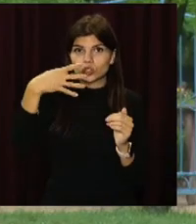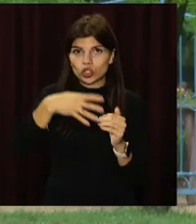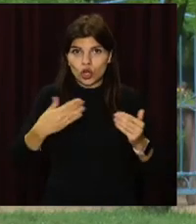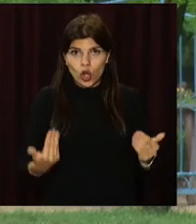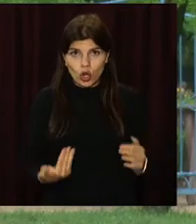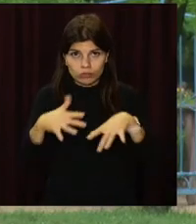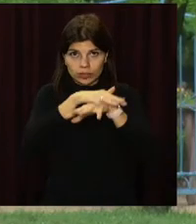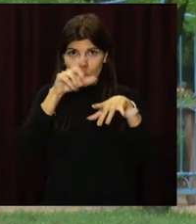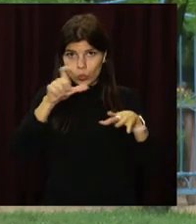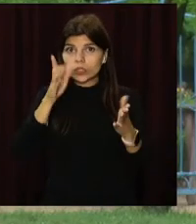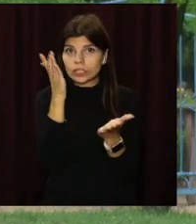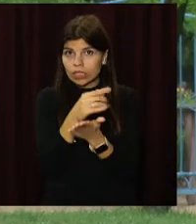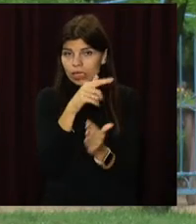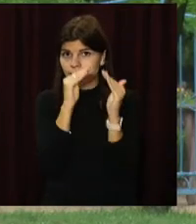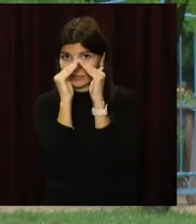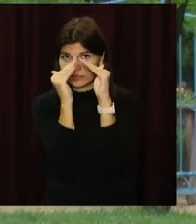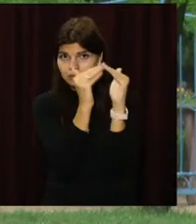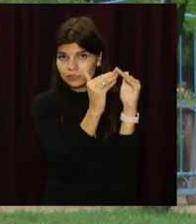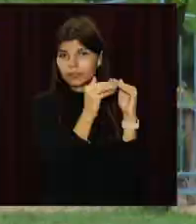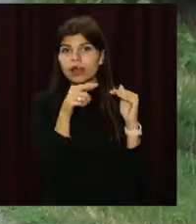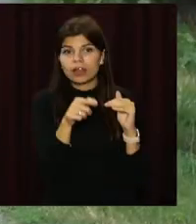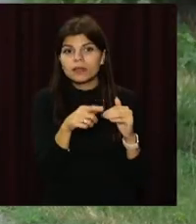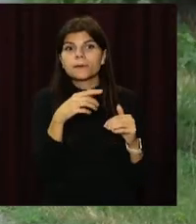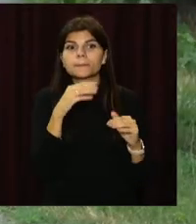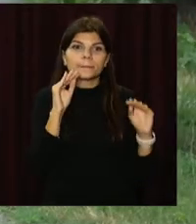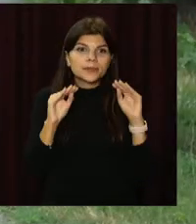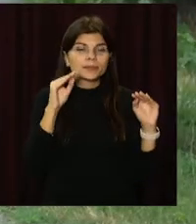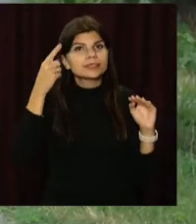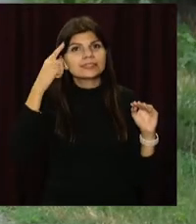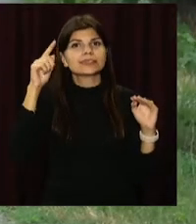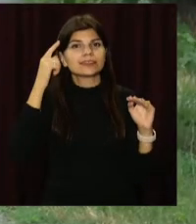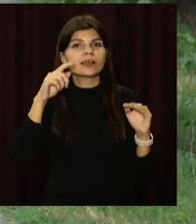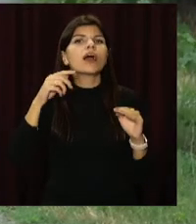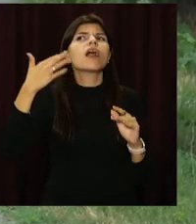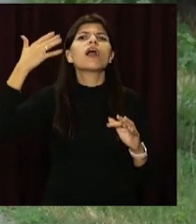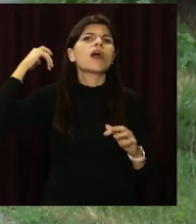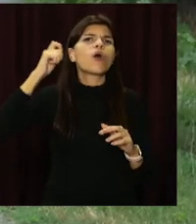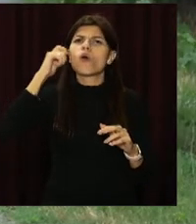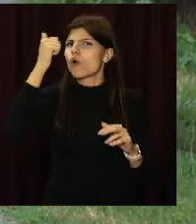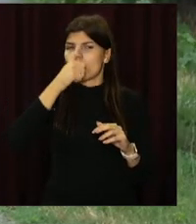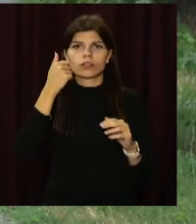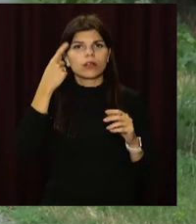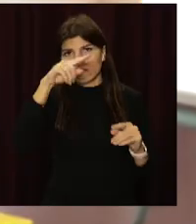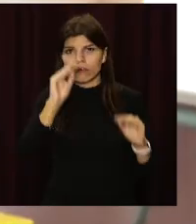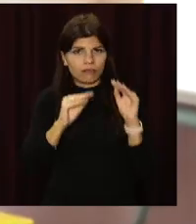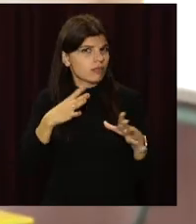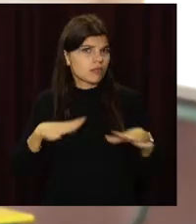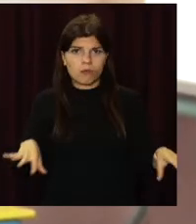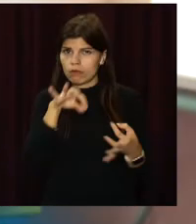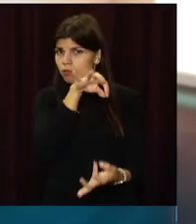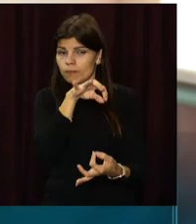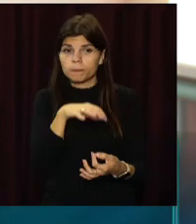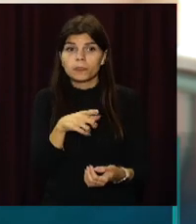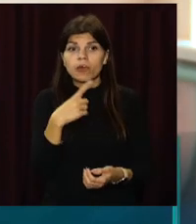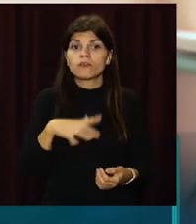тисячі мешканців. За цей час, кажуть у громаді, втілили більше інфраструктурних проєктів, ніж за всі роки незалежності України. Наша